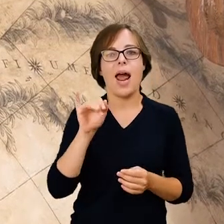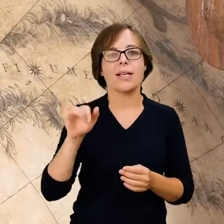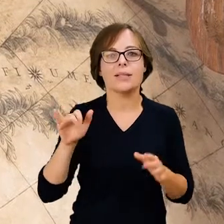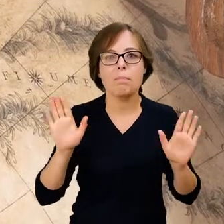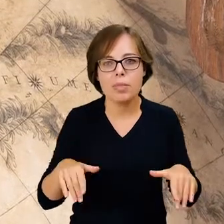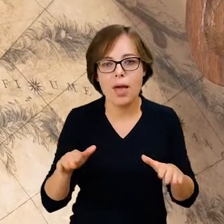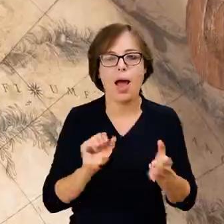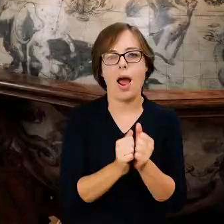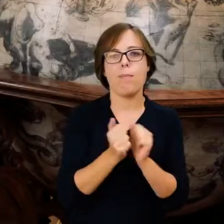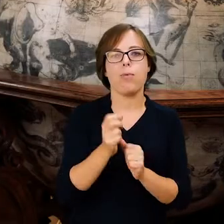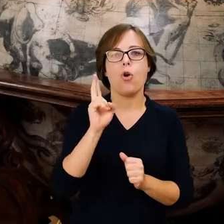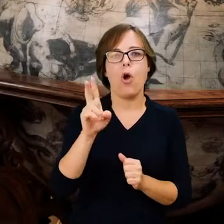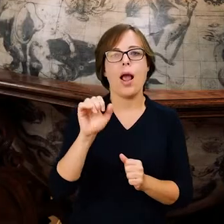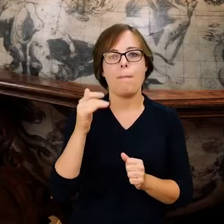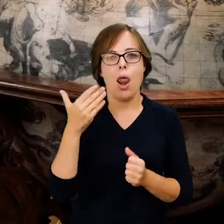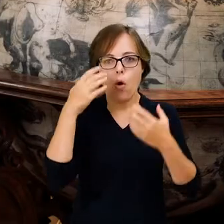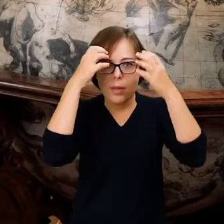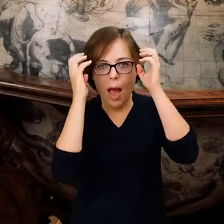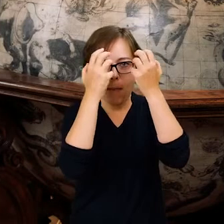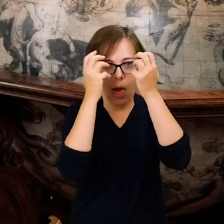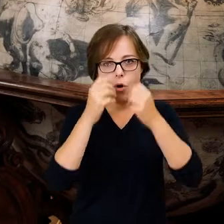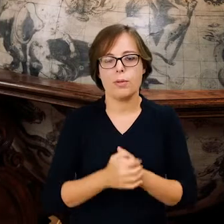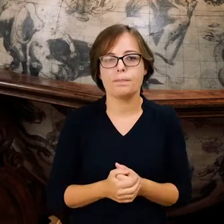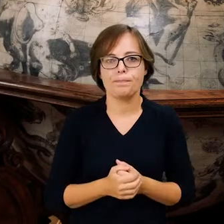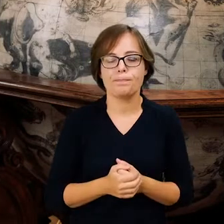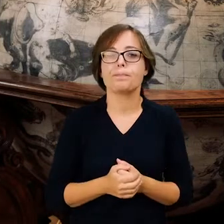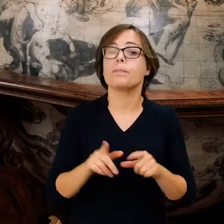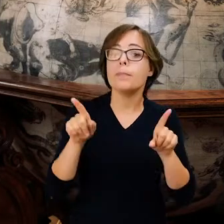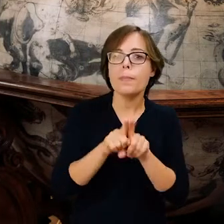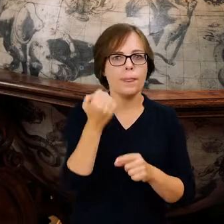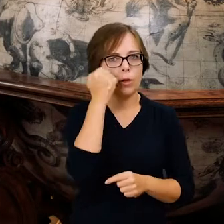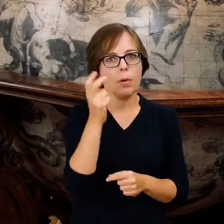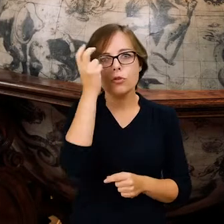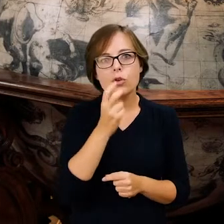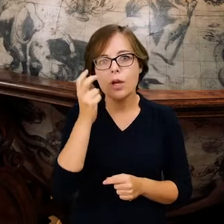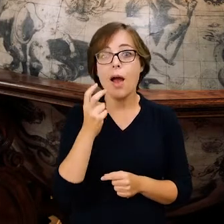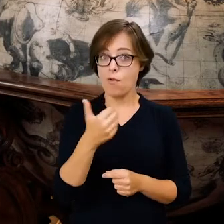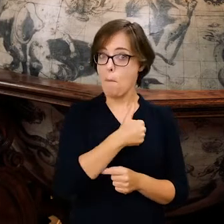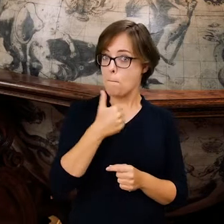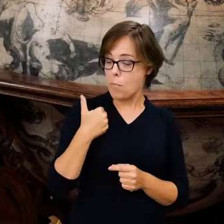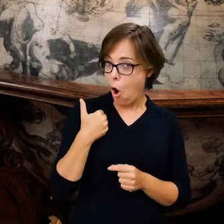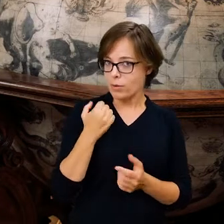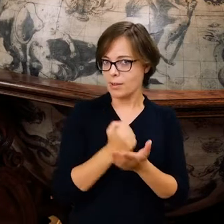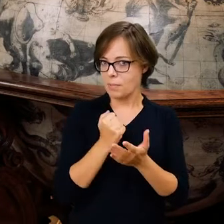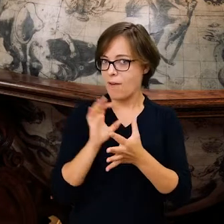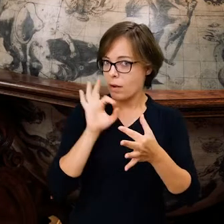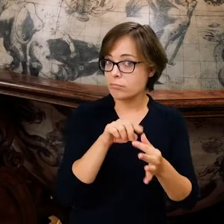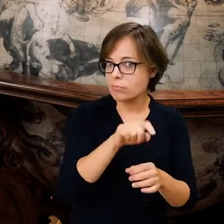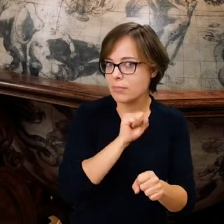Kameleon. Bardzo ciekawą kwestią jest także sprawa Polski, która